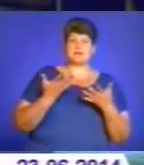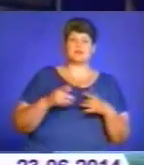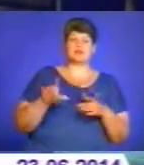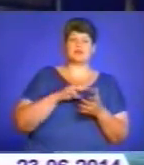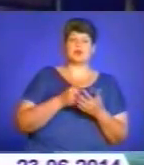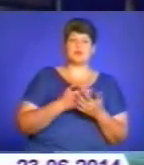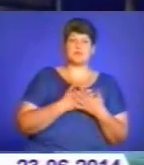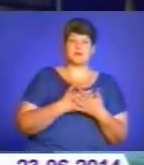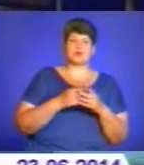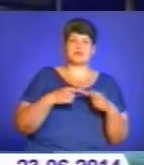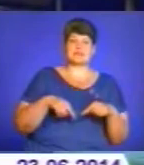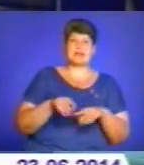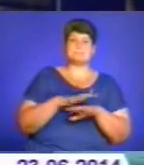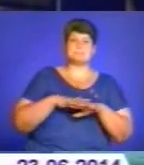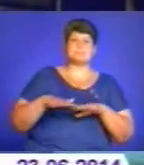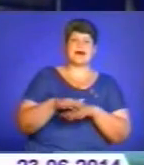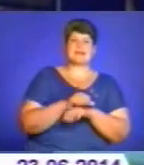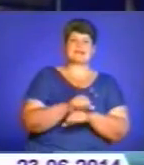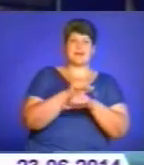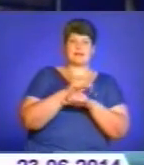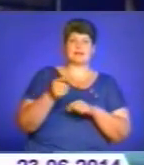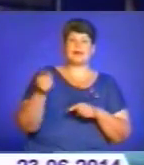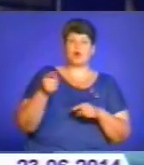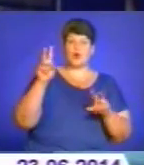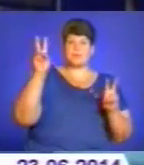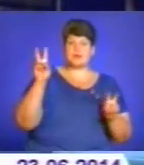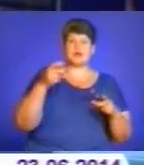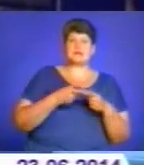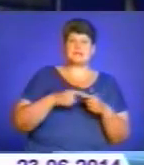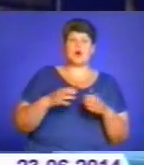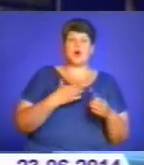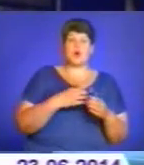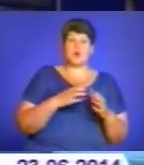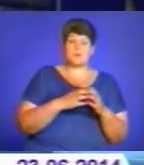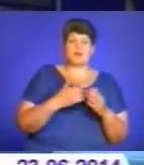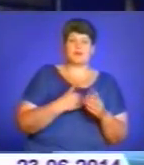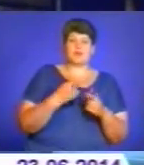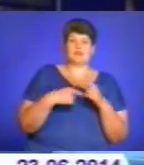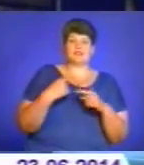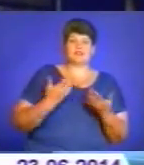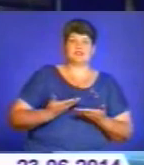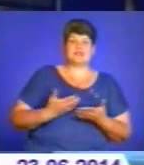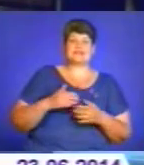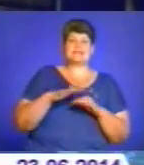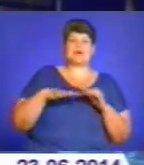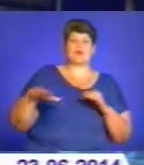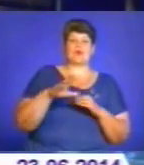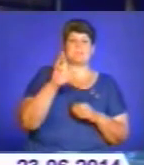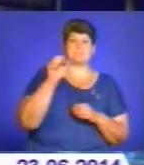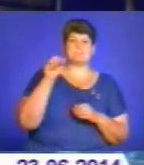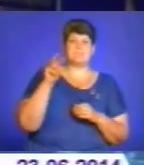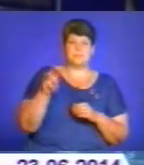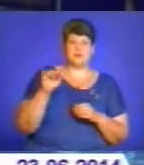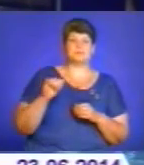Майдан Тернопіль Така ініціативна група хотіла повернути до життя стадіон на БАМі. На цій ділянці